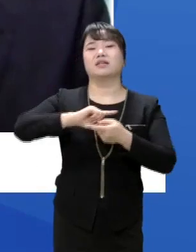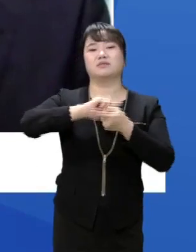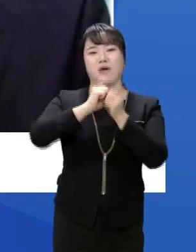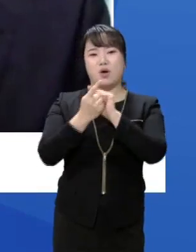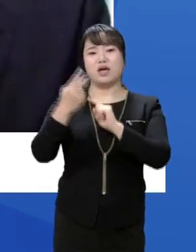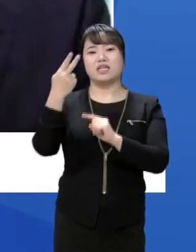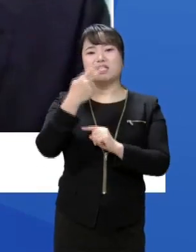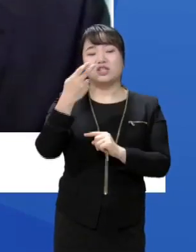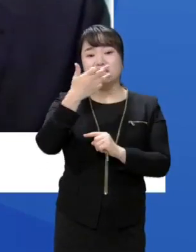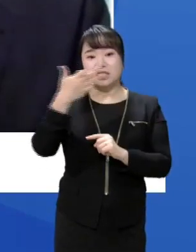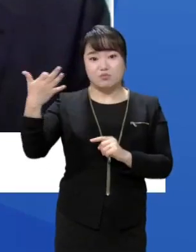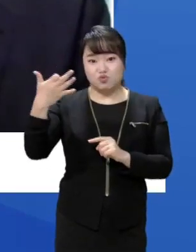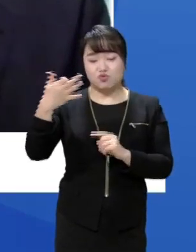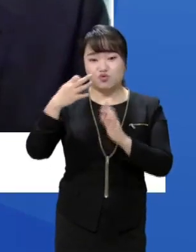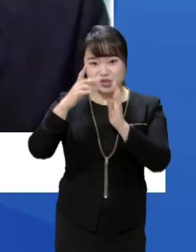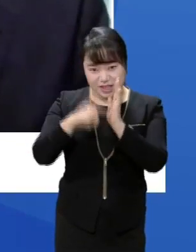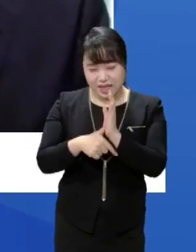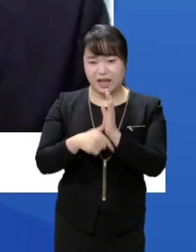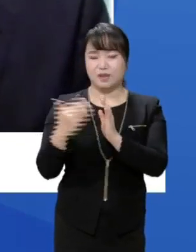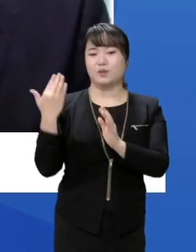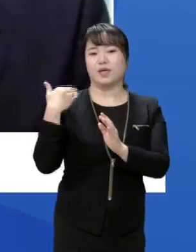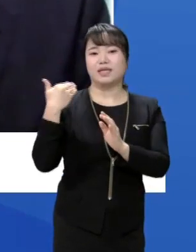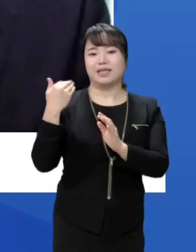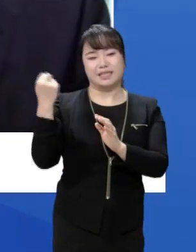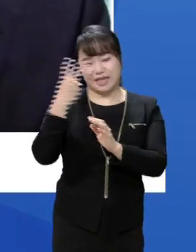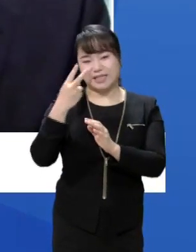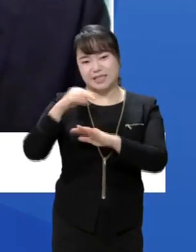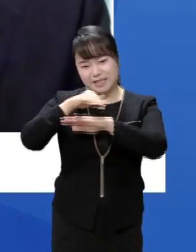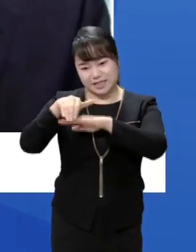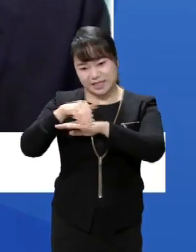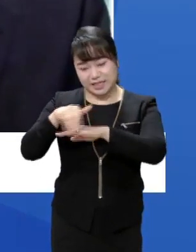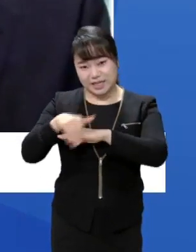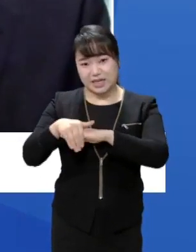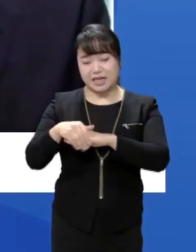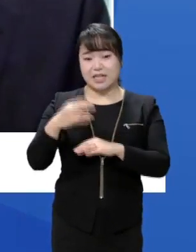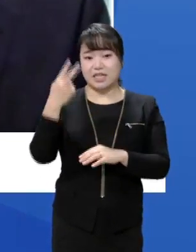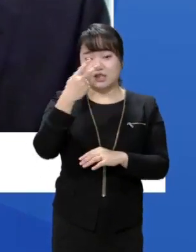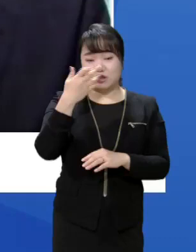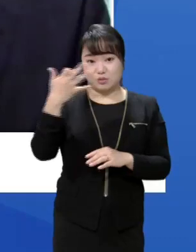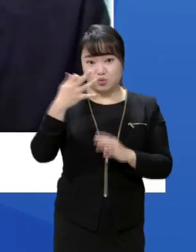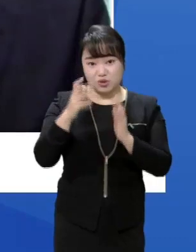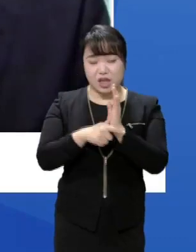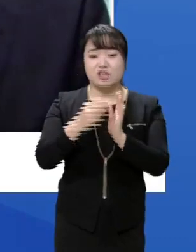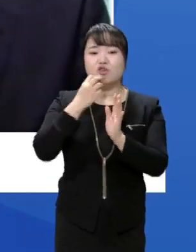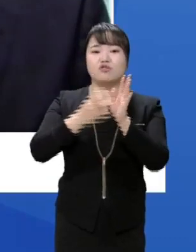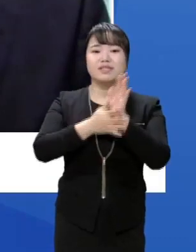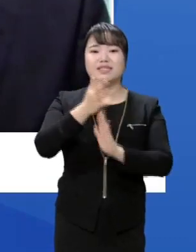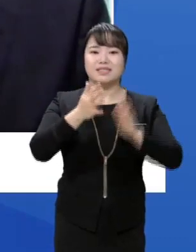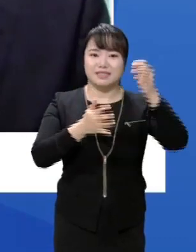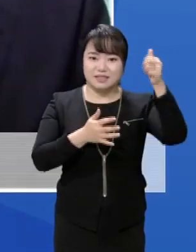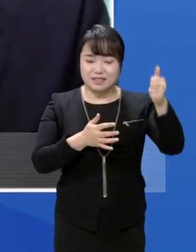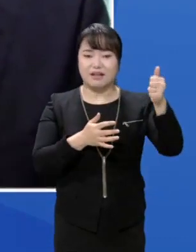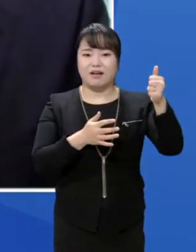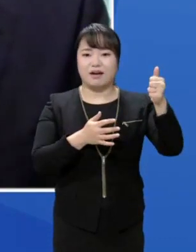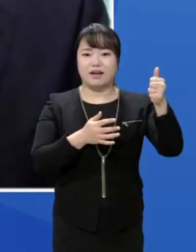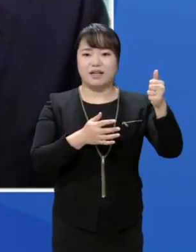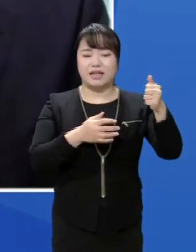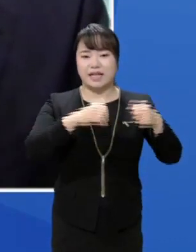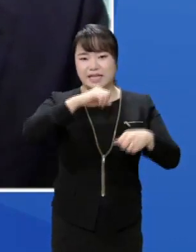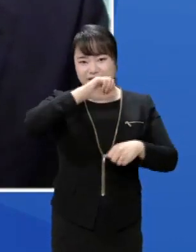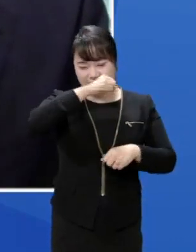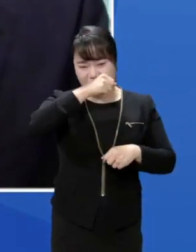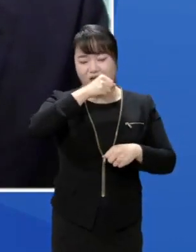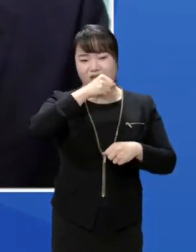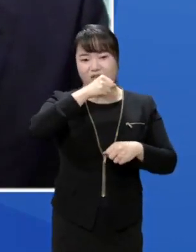2019년도부터 최근까지 있었습니다. 그리고 2019년도에 서울시 차원에서는 재정사업으로